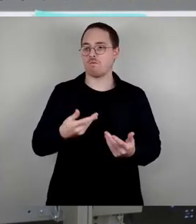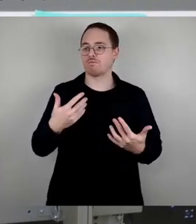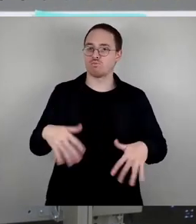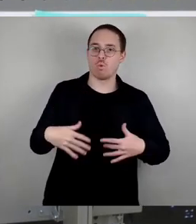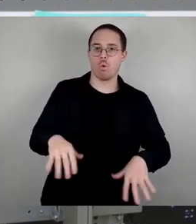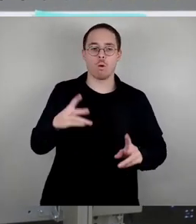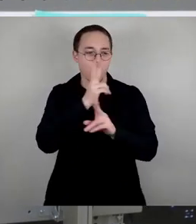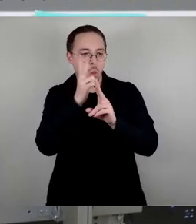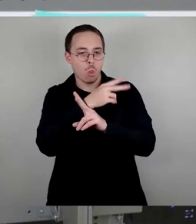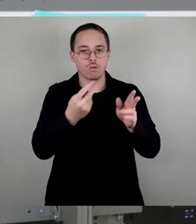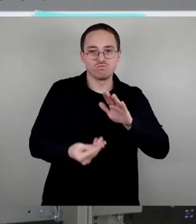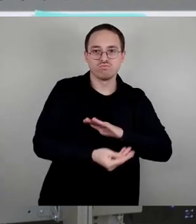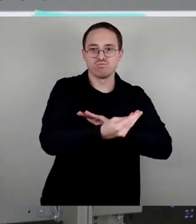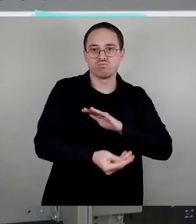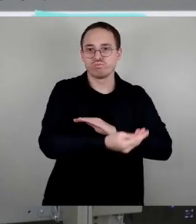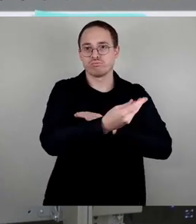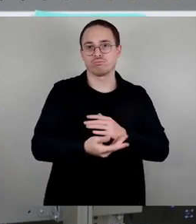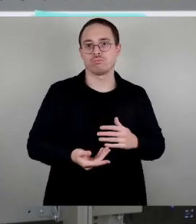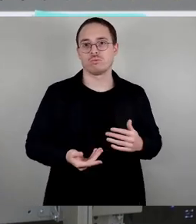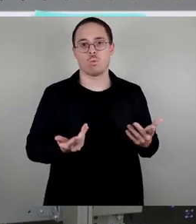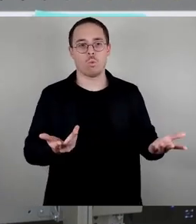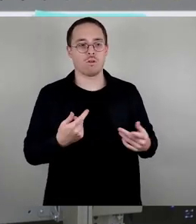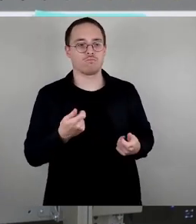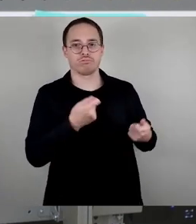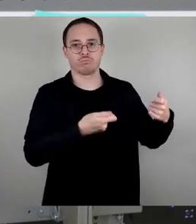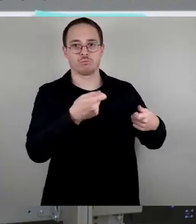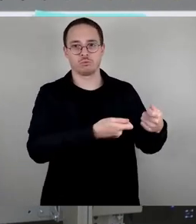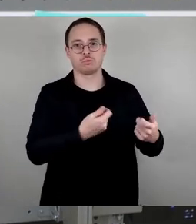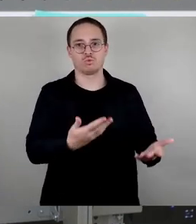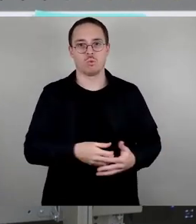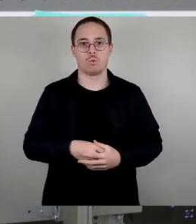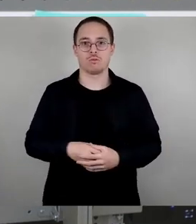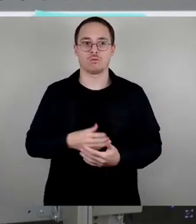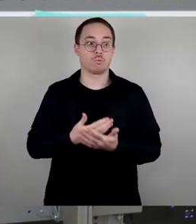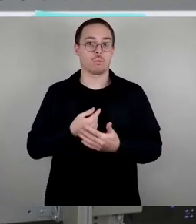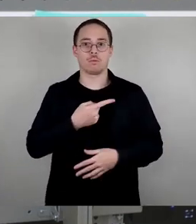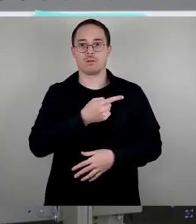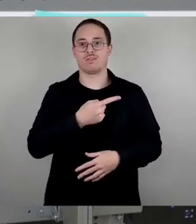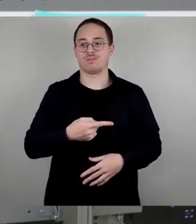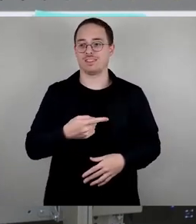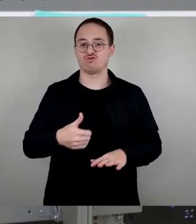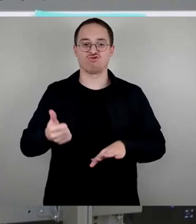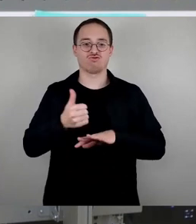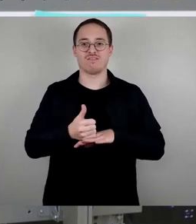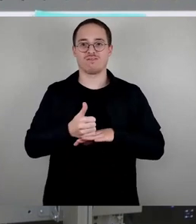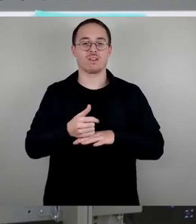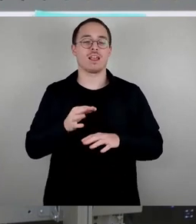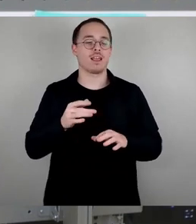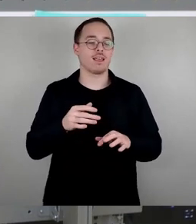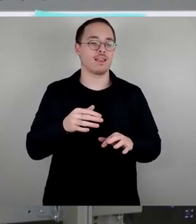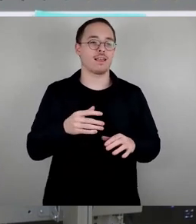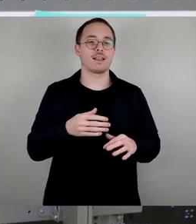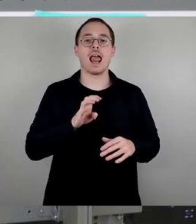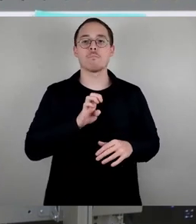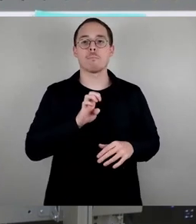sozusagen da auch sozusagen hinterher zu rennen und ihm seine Wünsche praktisch dann jedes Mal wieder neu zu erfüllen. Der Rohbau des Alba Mare stammt noch aus